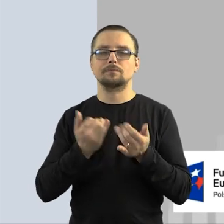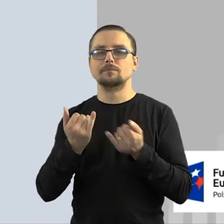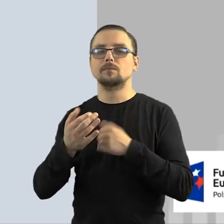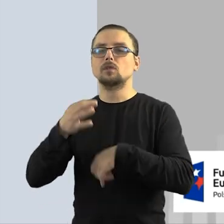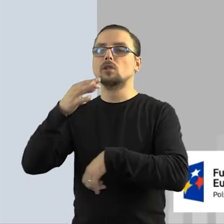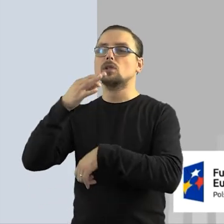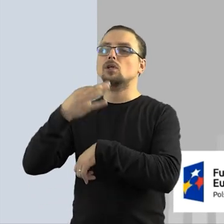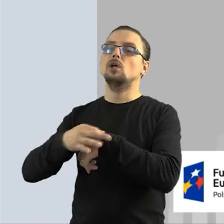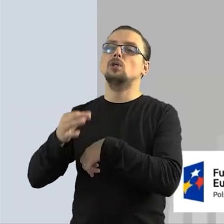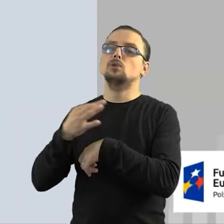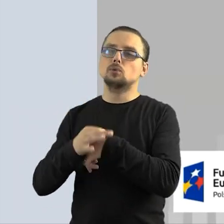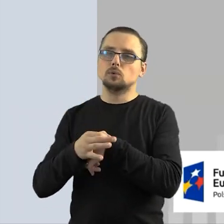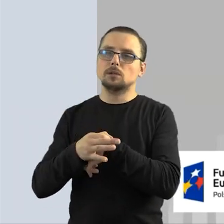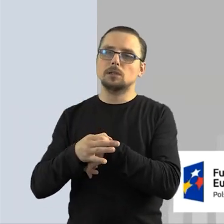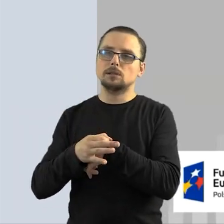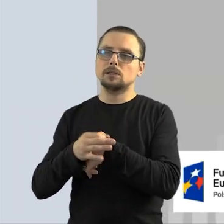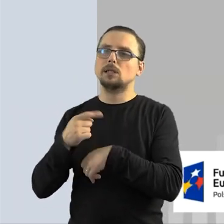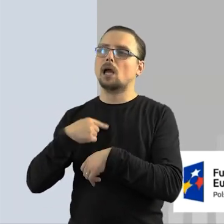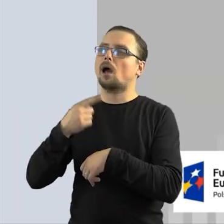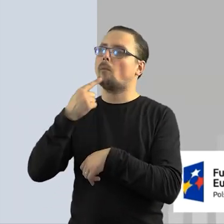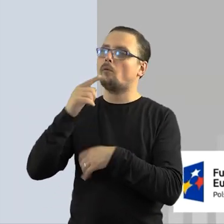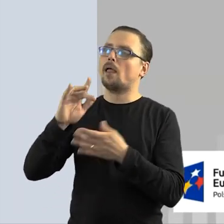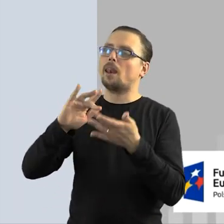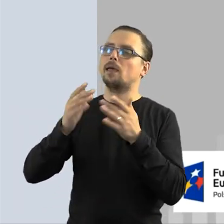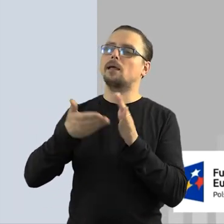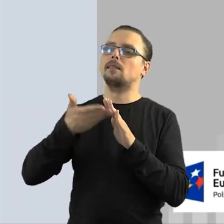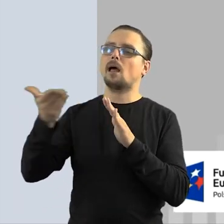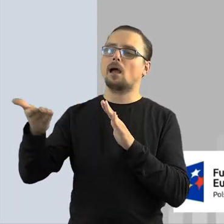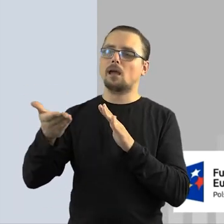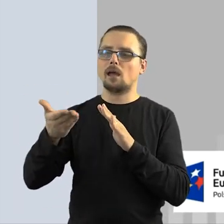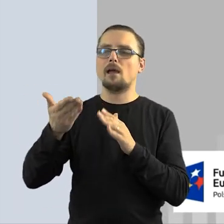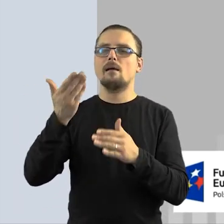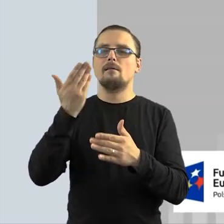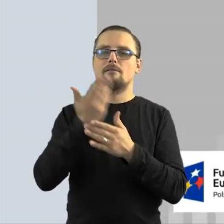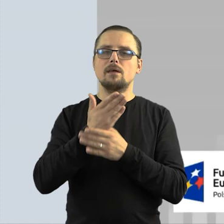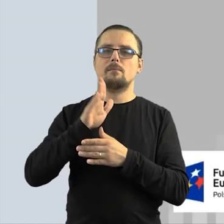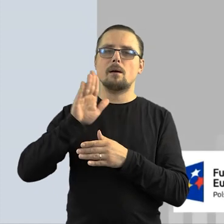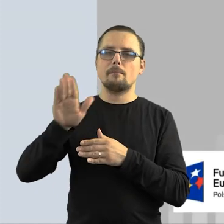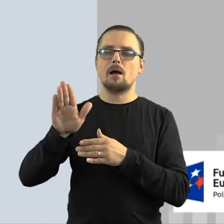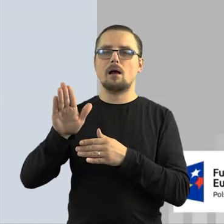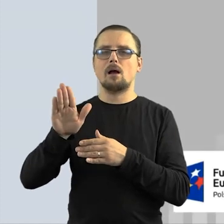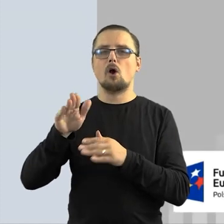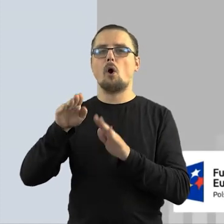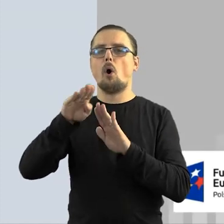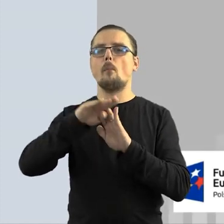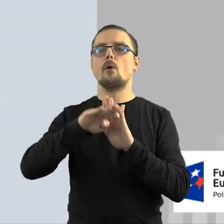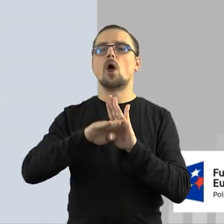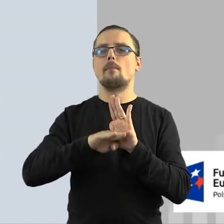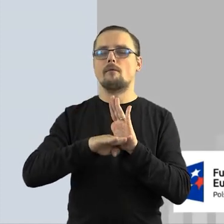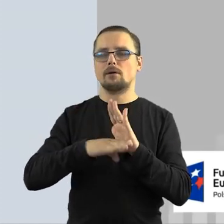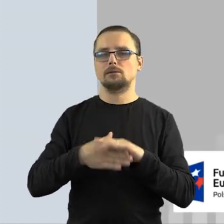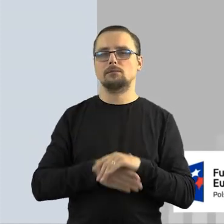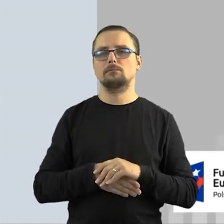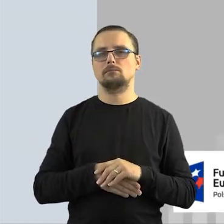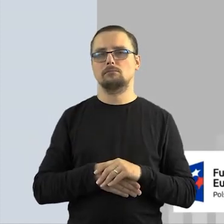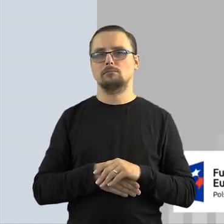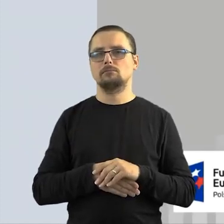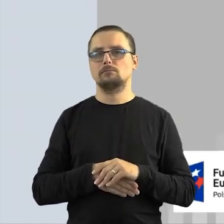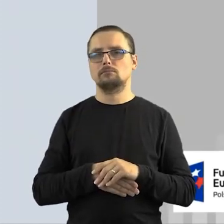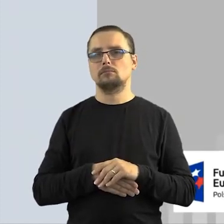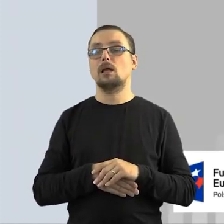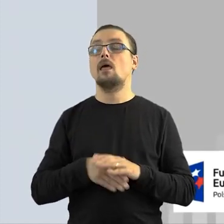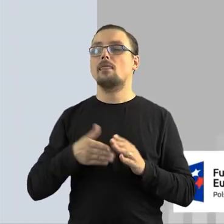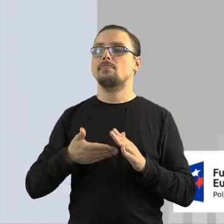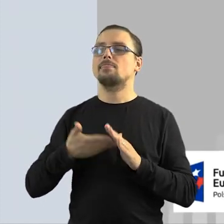Czy gdy odsyłam studentów do webinaru reklamowego pewnej firmy sprzedającej oprogramowanie, nie cytuję, daję linka do opublikowanego